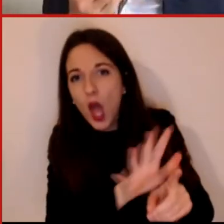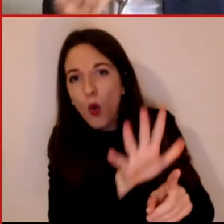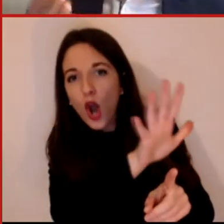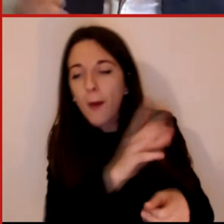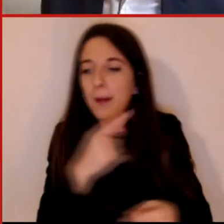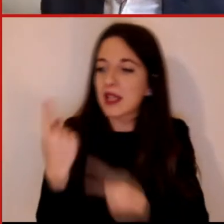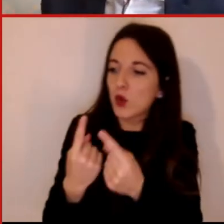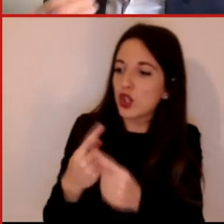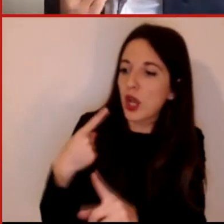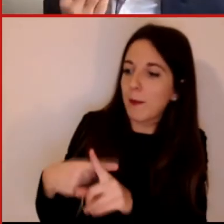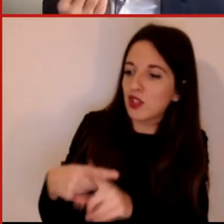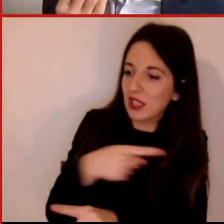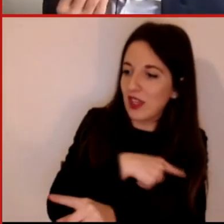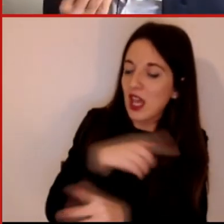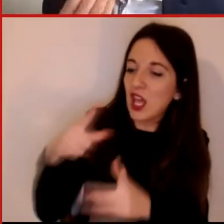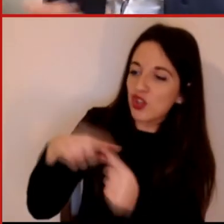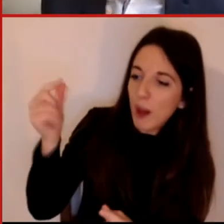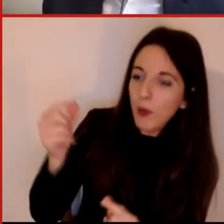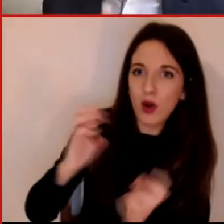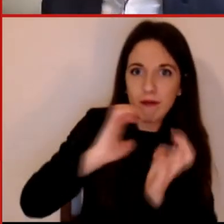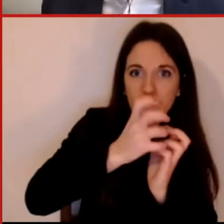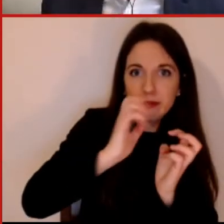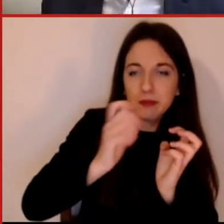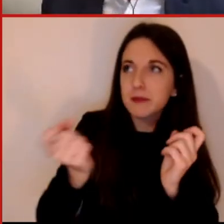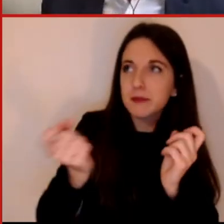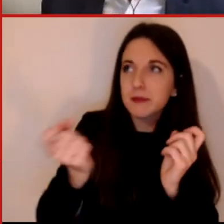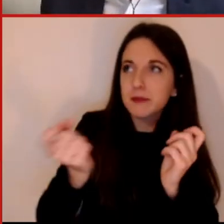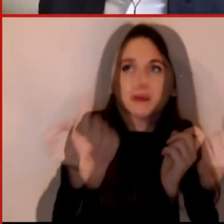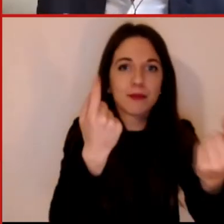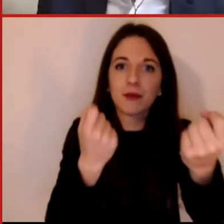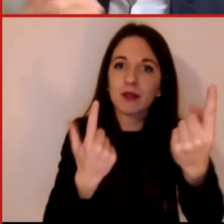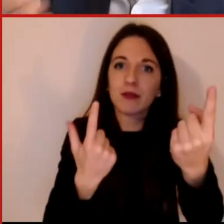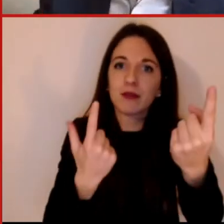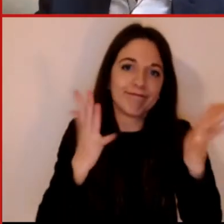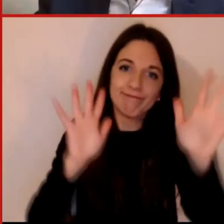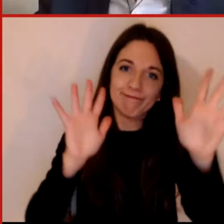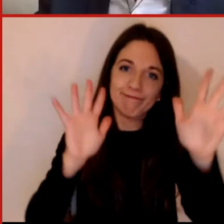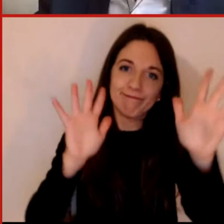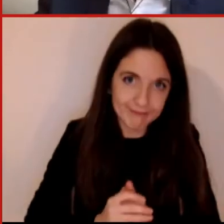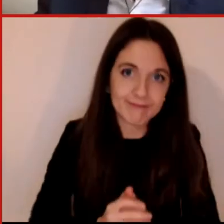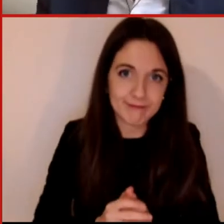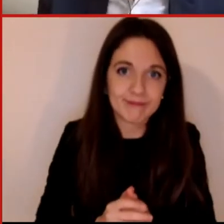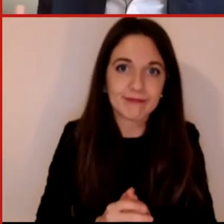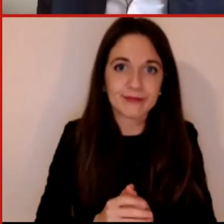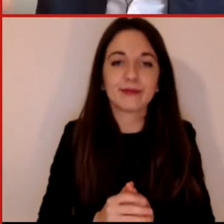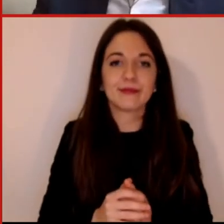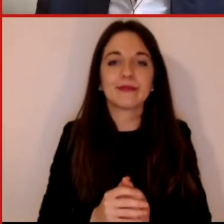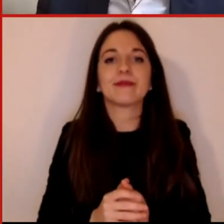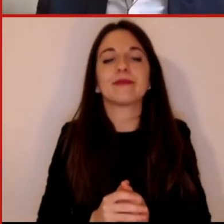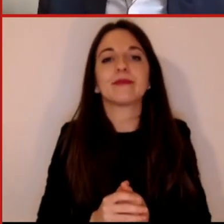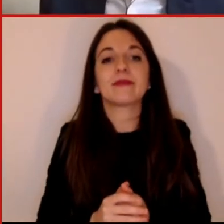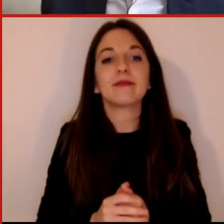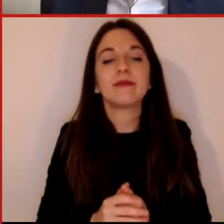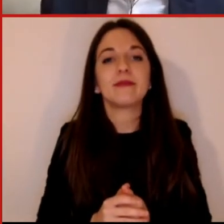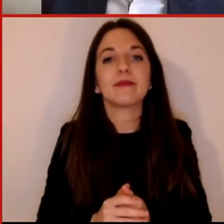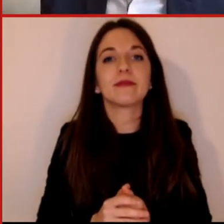molte persone non seguivano ancora le vicende della pandemia alla modellizzazione e all'analisi